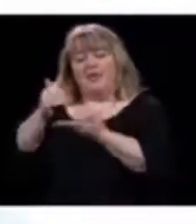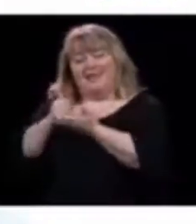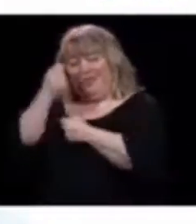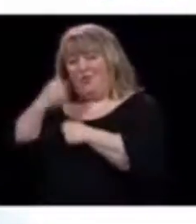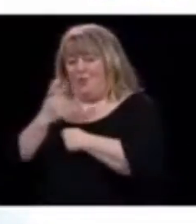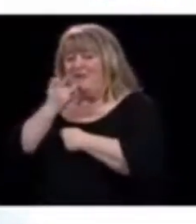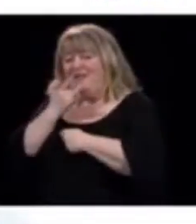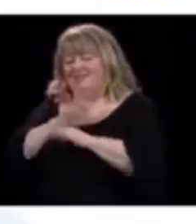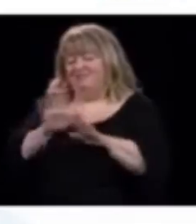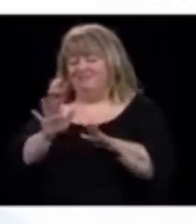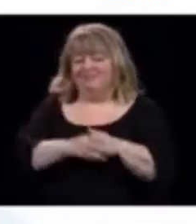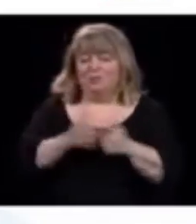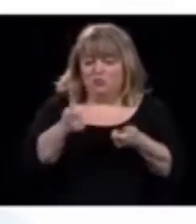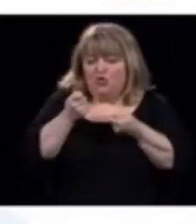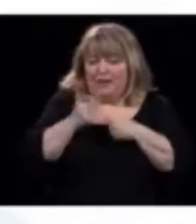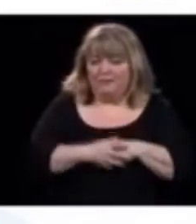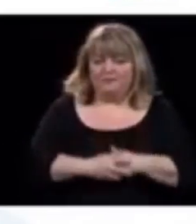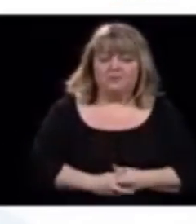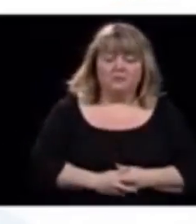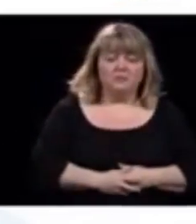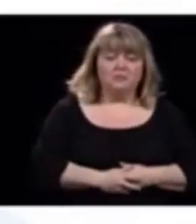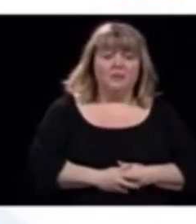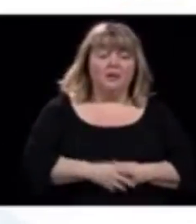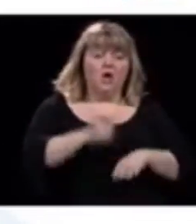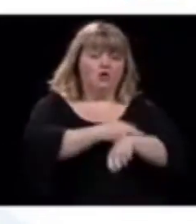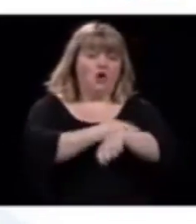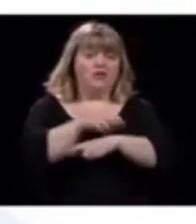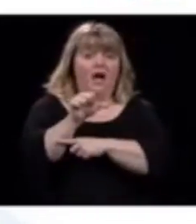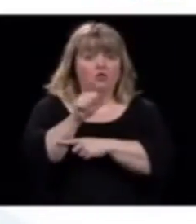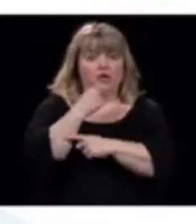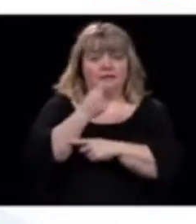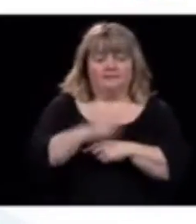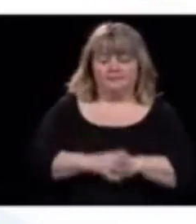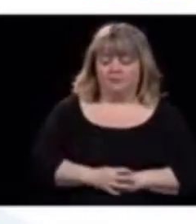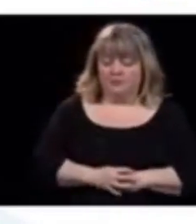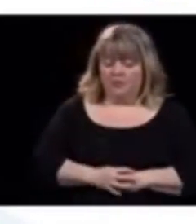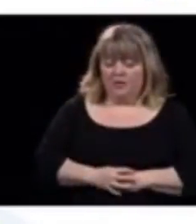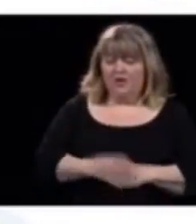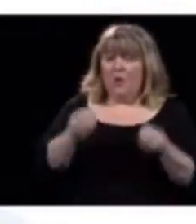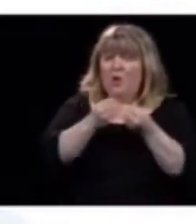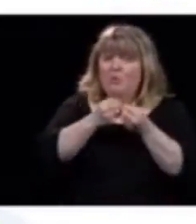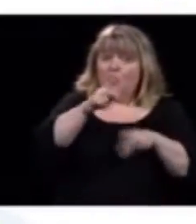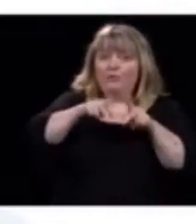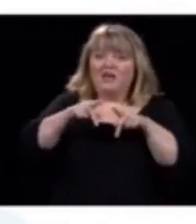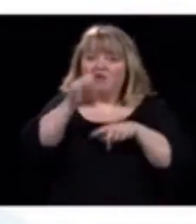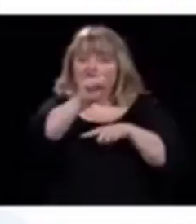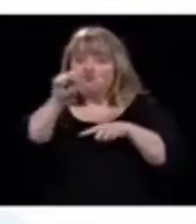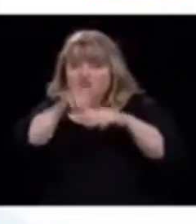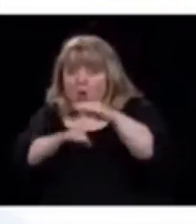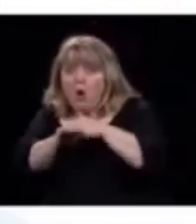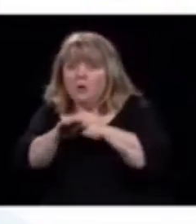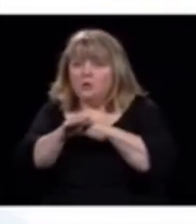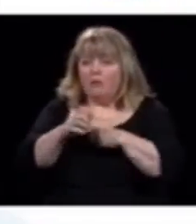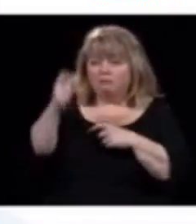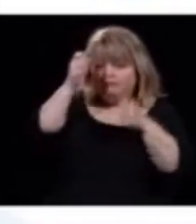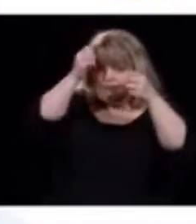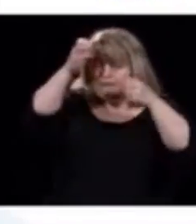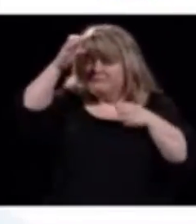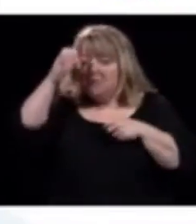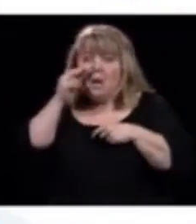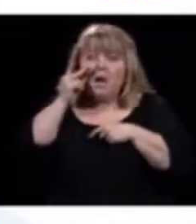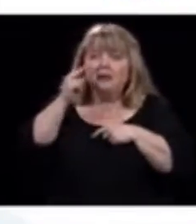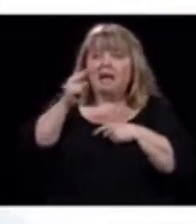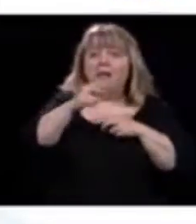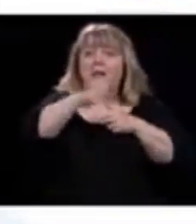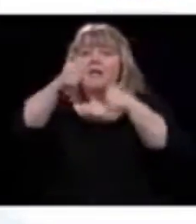prendre la parole, je trouve ça important que vous le disiez, là. Il y a plein de gens, actuellement, dans leur sous-sol des nerds, qui regardent les données d'ailleurs, puis qui font des scénarios,